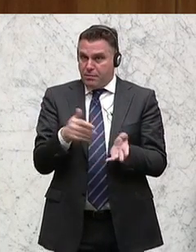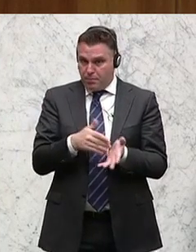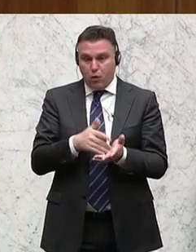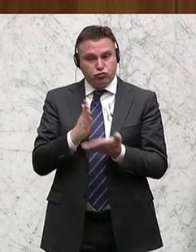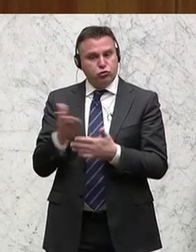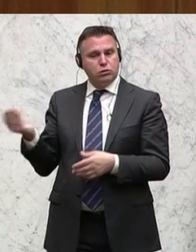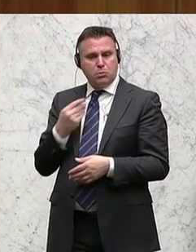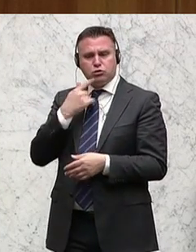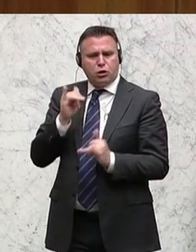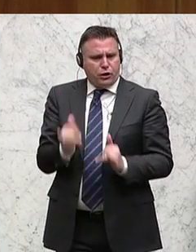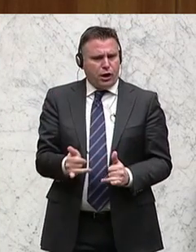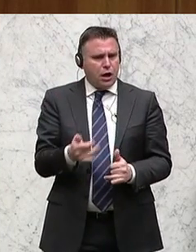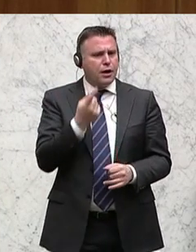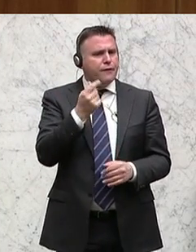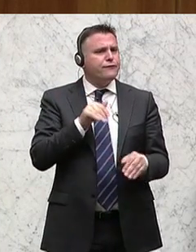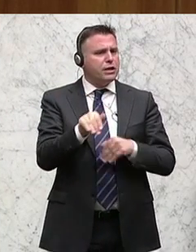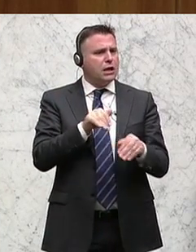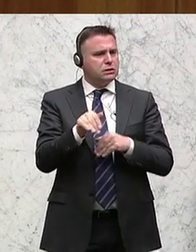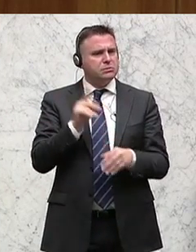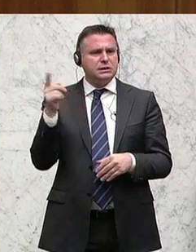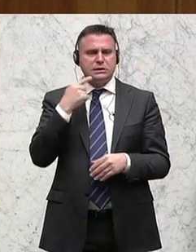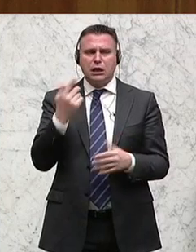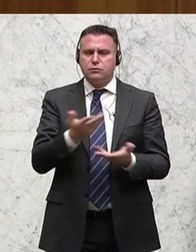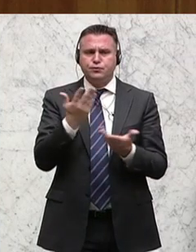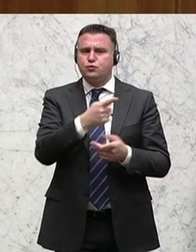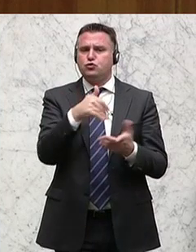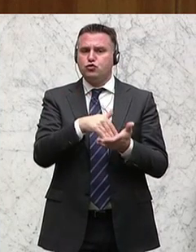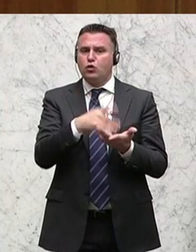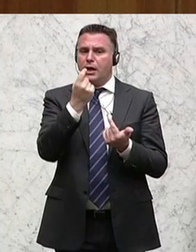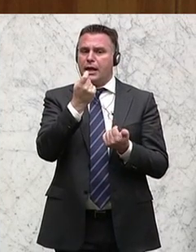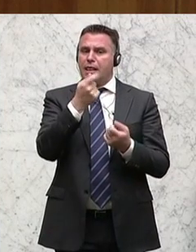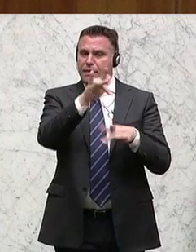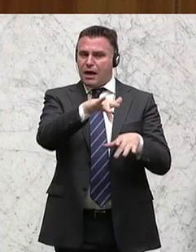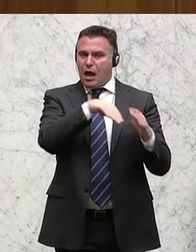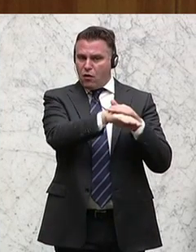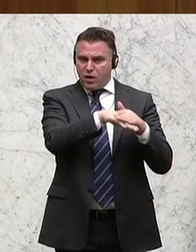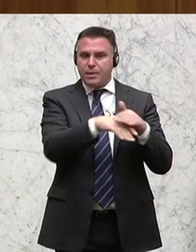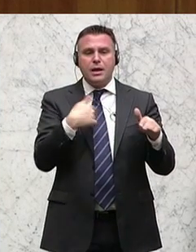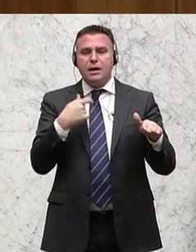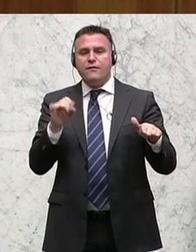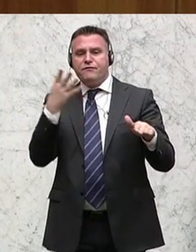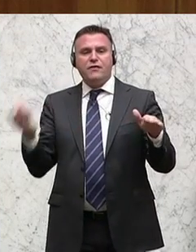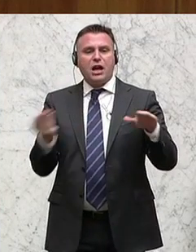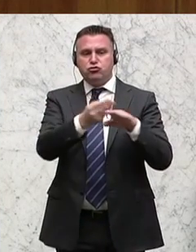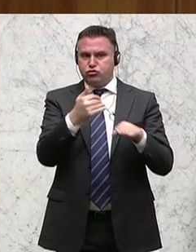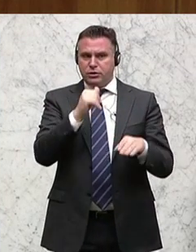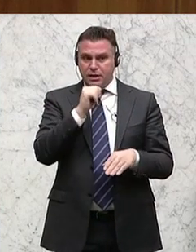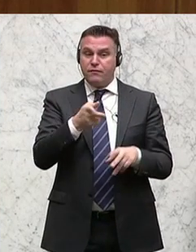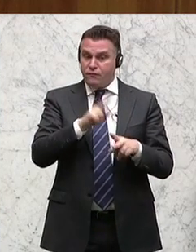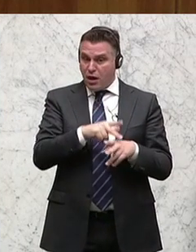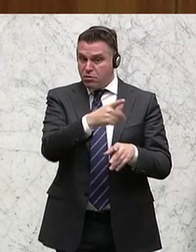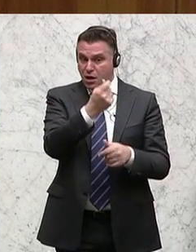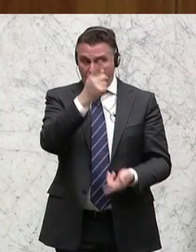sollte, bekommen. Ich verstehe auch den Finanzminister, dass er sagt, naja, solange ihr noch Rücklagen habt, braucht ihr kein frisches Geld. Wenn es erforderlich sein